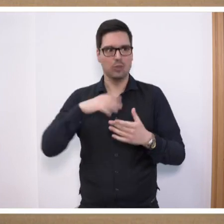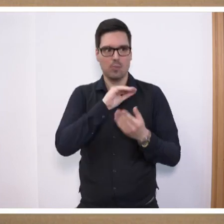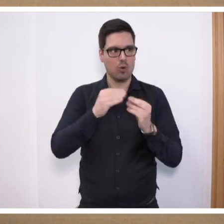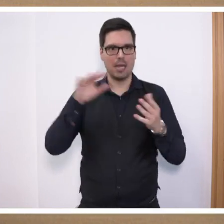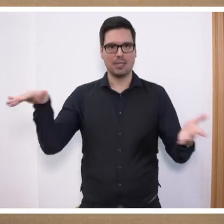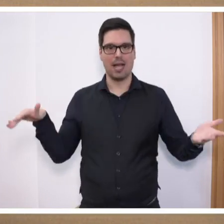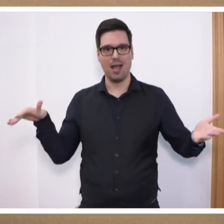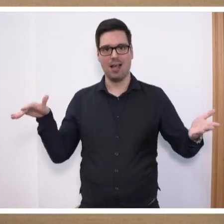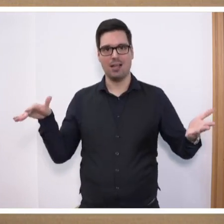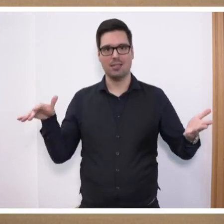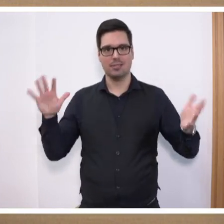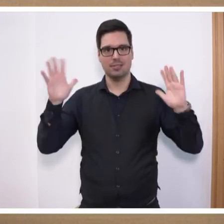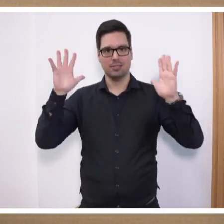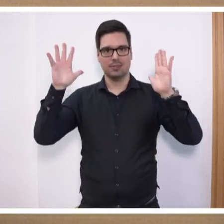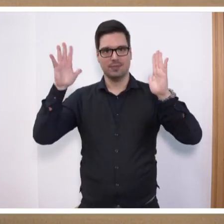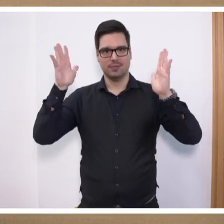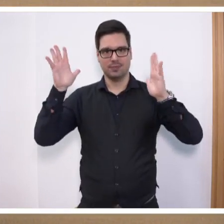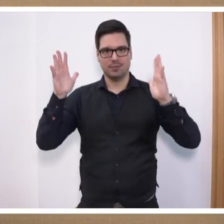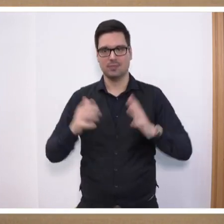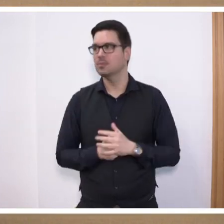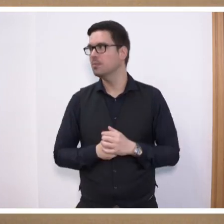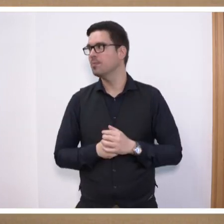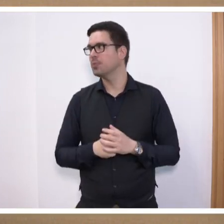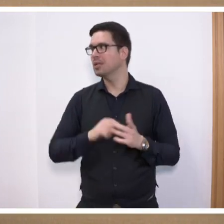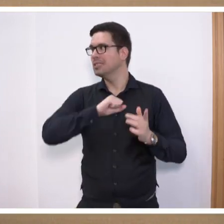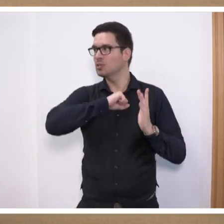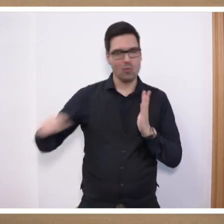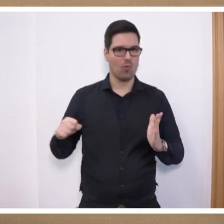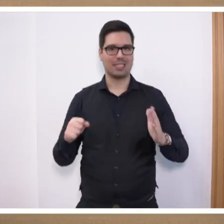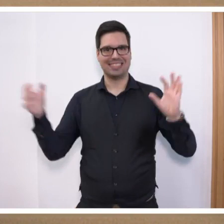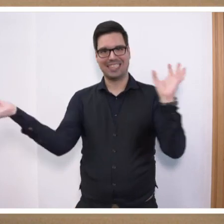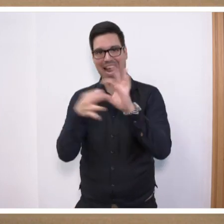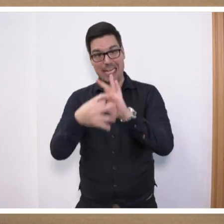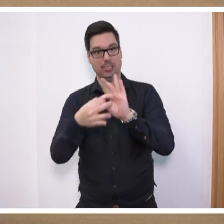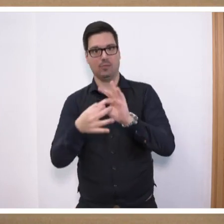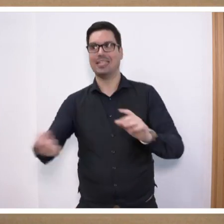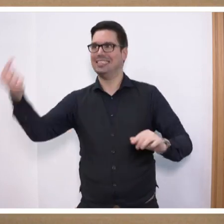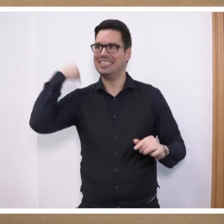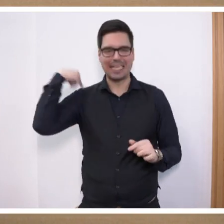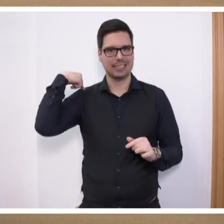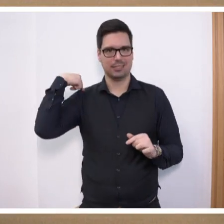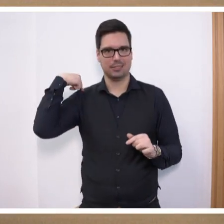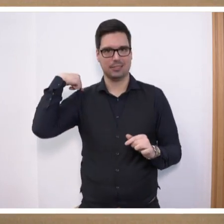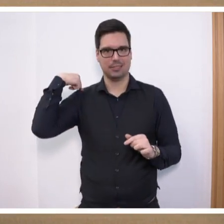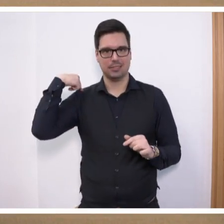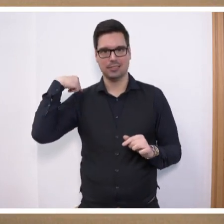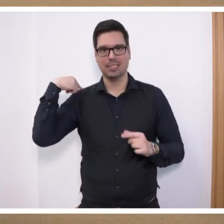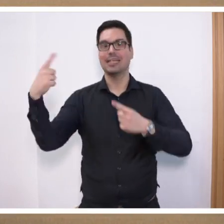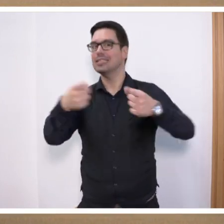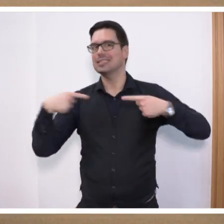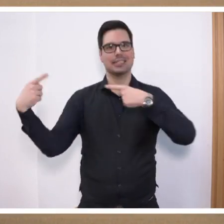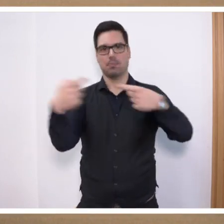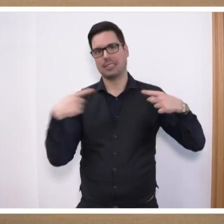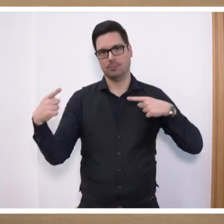Frau Kollegin. Ich möchte hier direkt anknüpfen an die gestrige Generaldebatte.